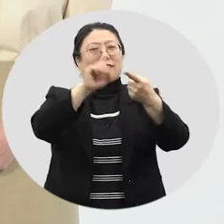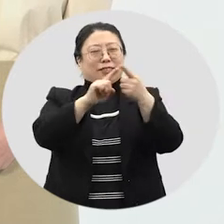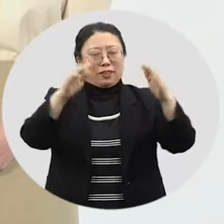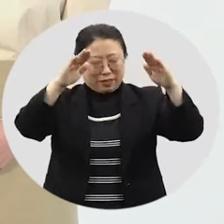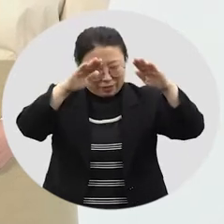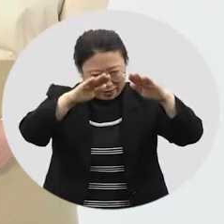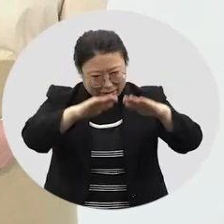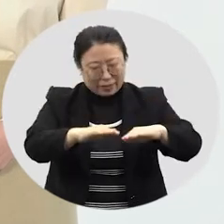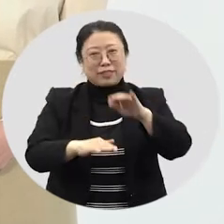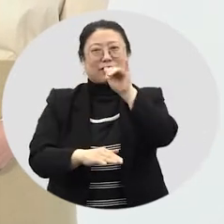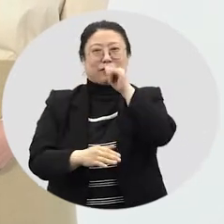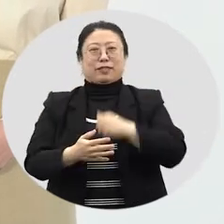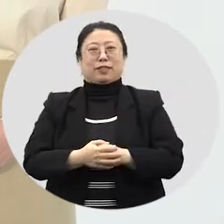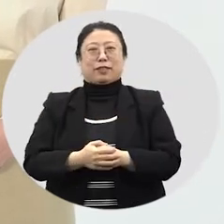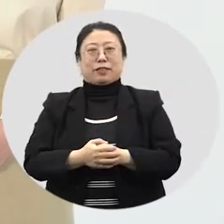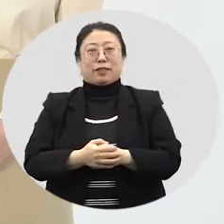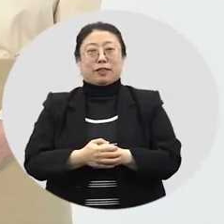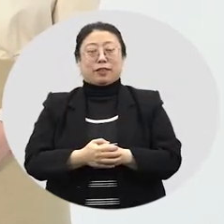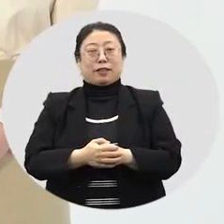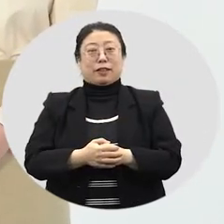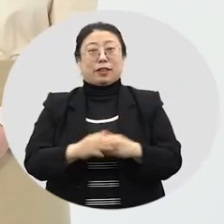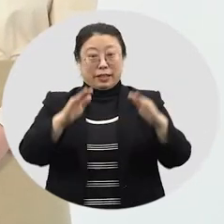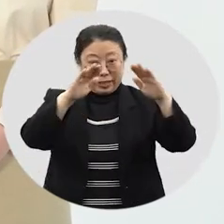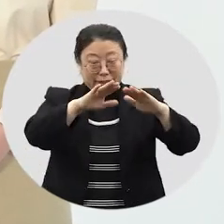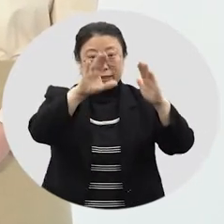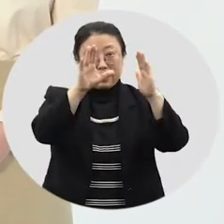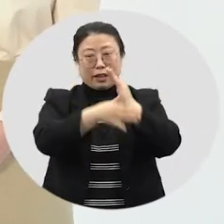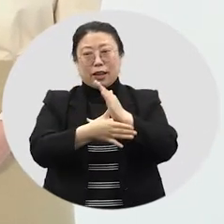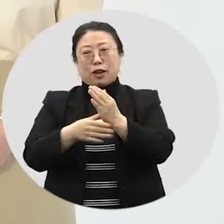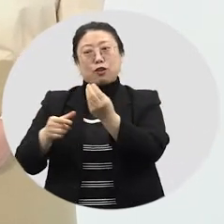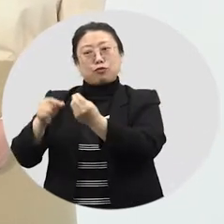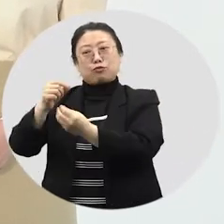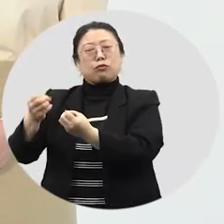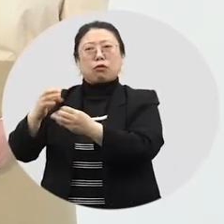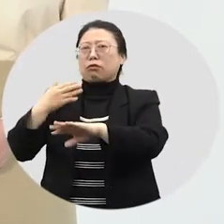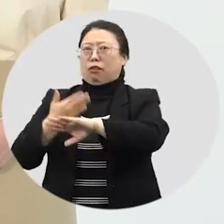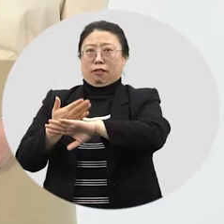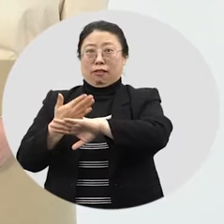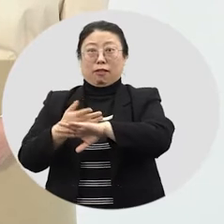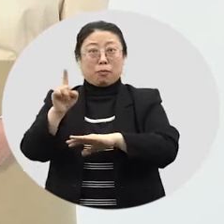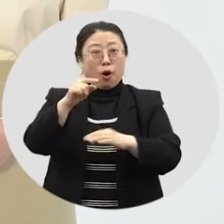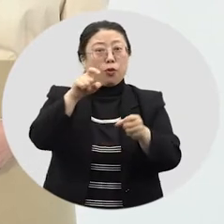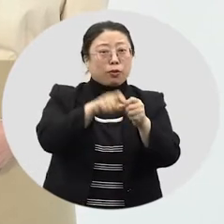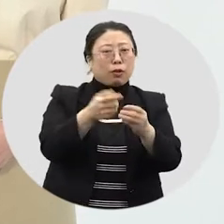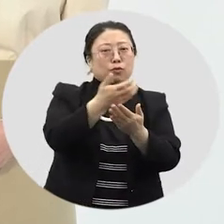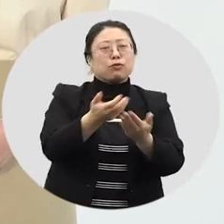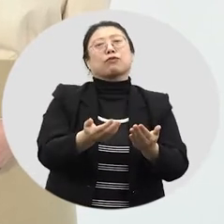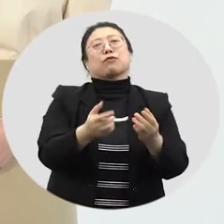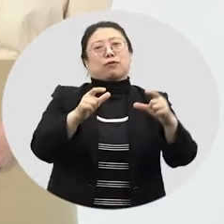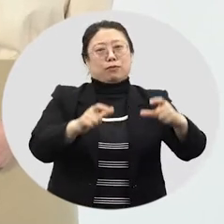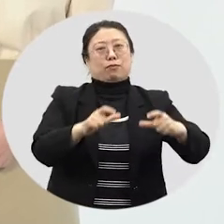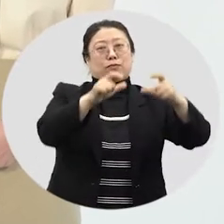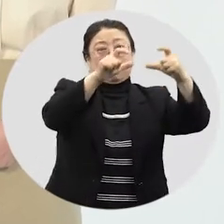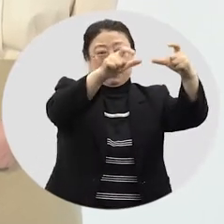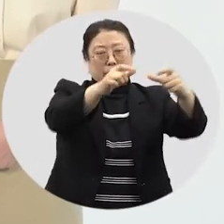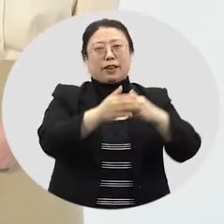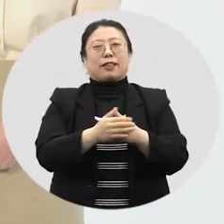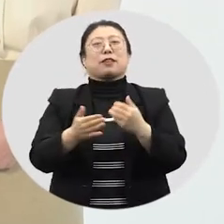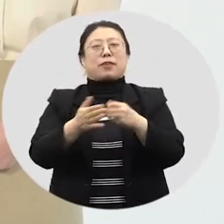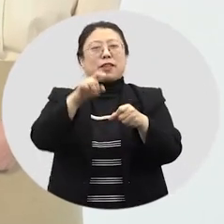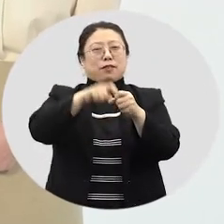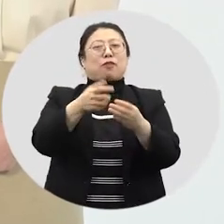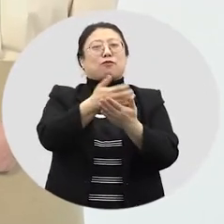세배로 설 차례를 지냈죠. 설 차례 때는 추석과는 다르게 떡국을 올리거든요. 그래서